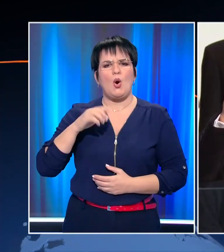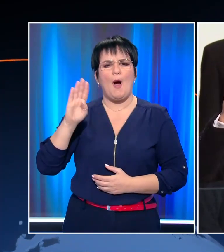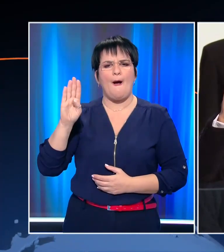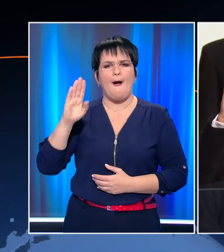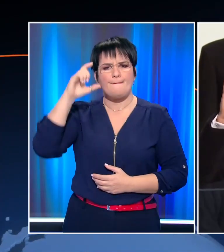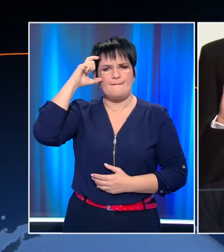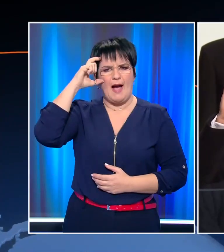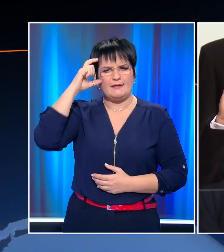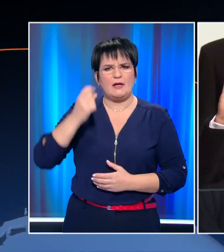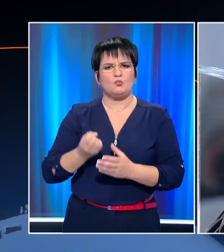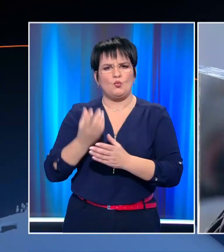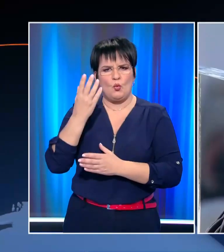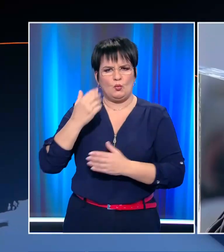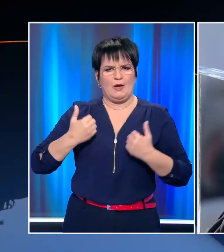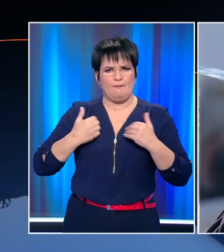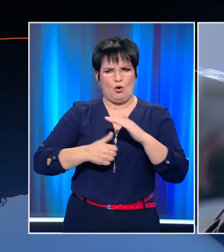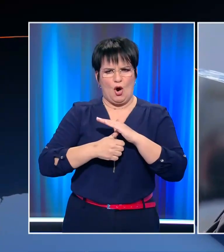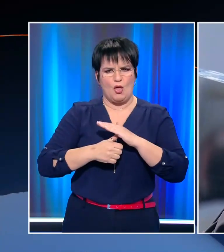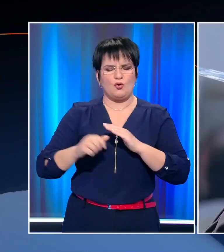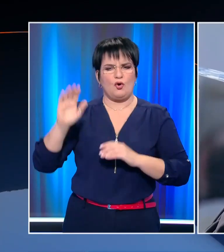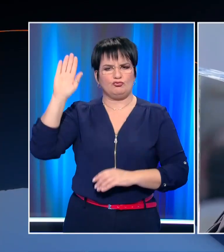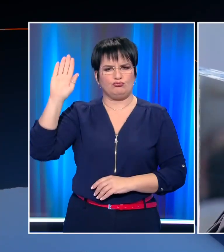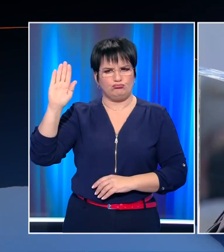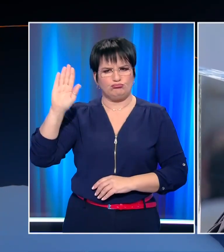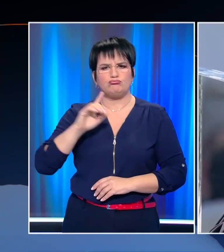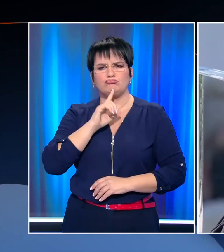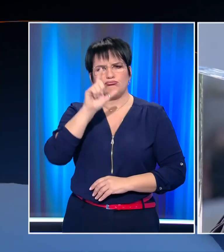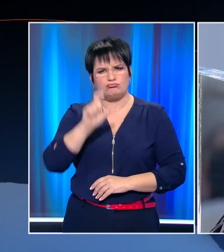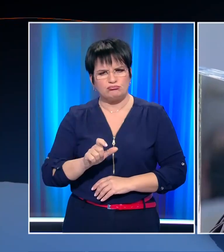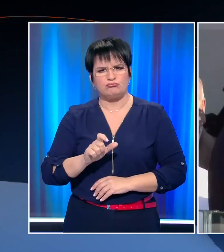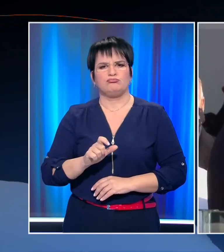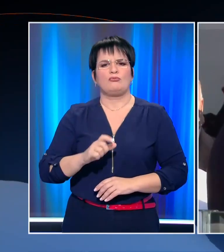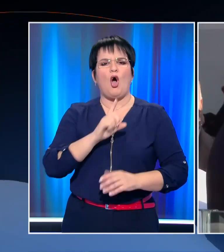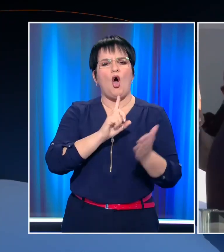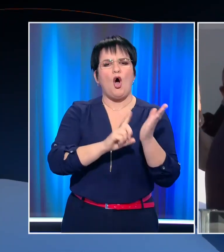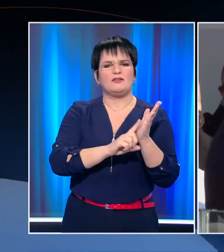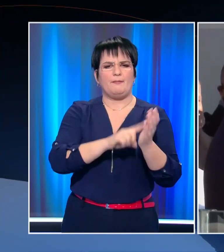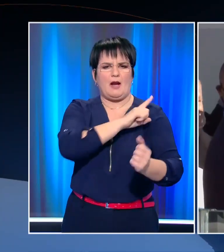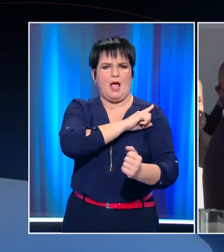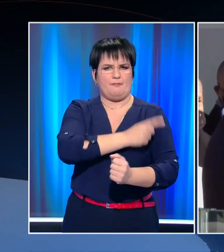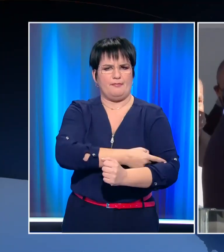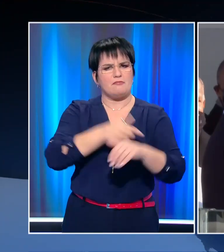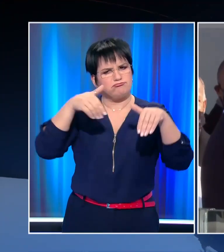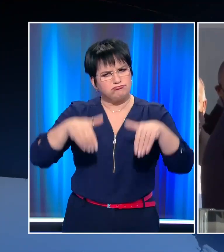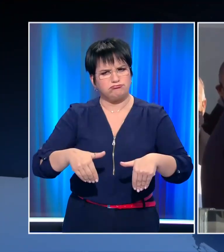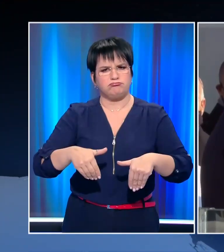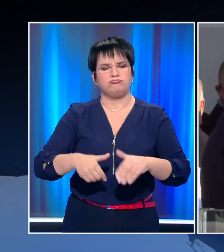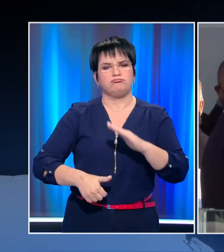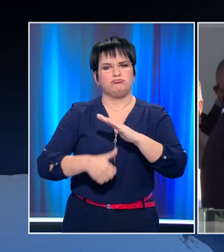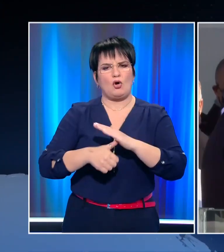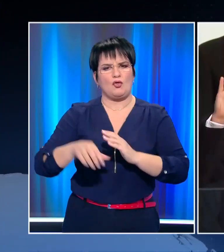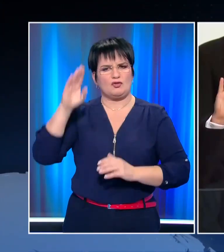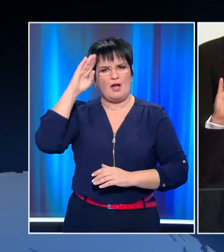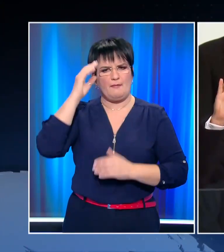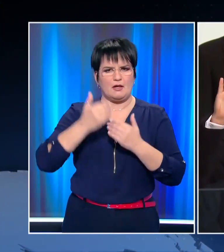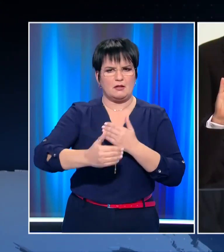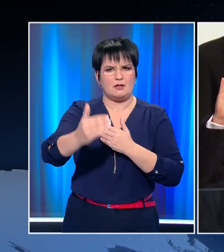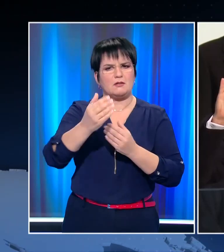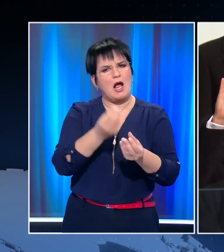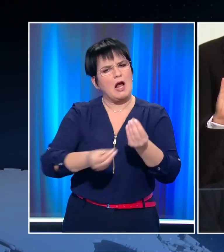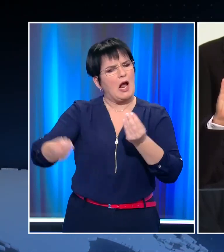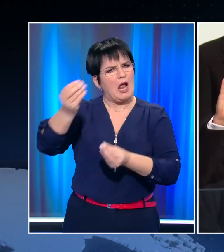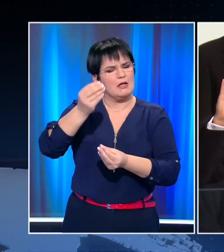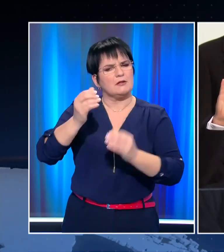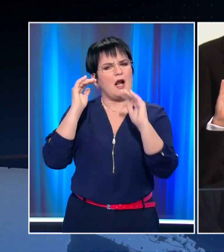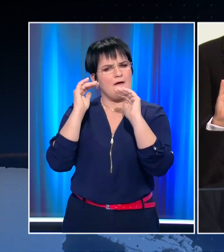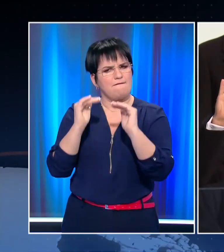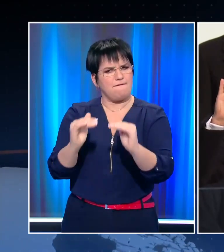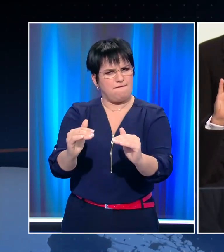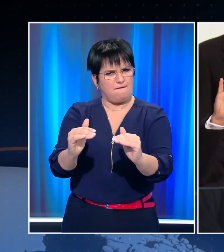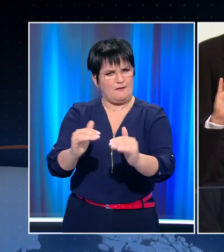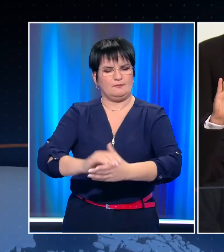AUTHORWAVE